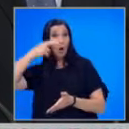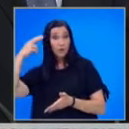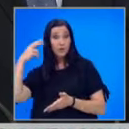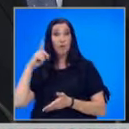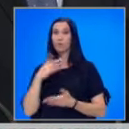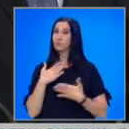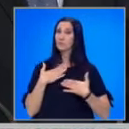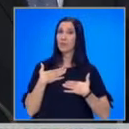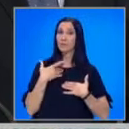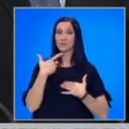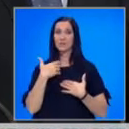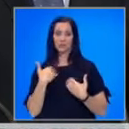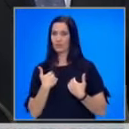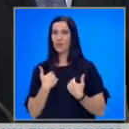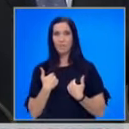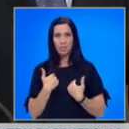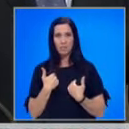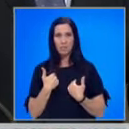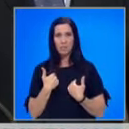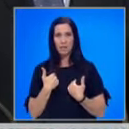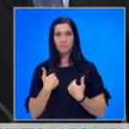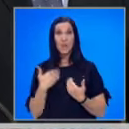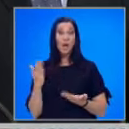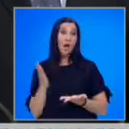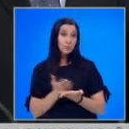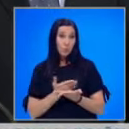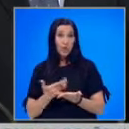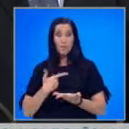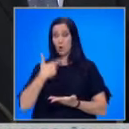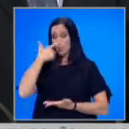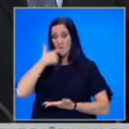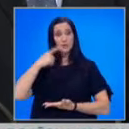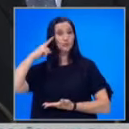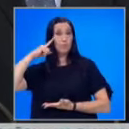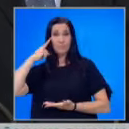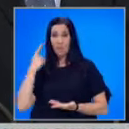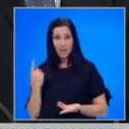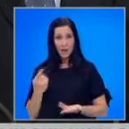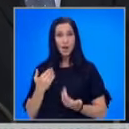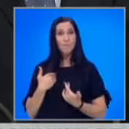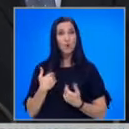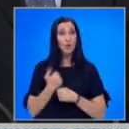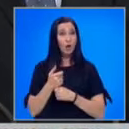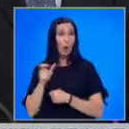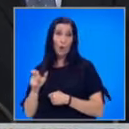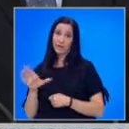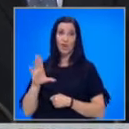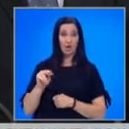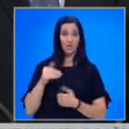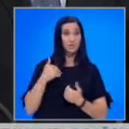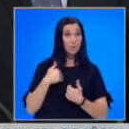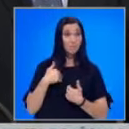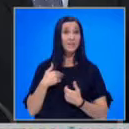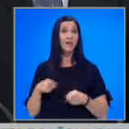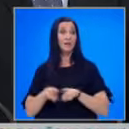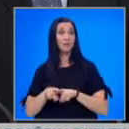за нас лично, мене, сподадам моето лично мнение, моето колеги ще кажат, за мене е